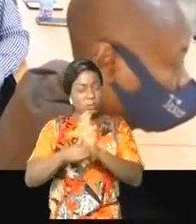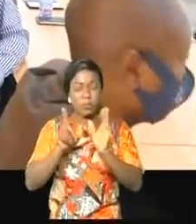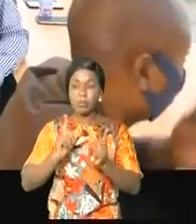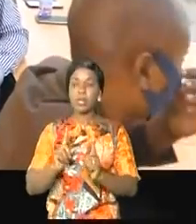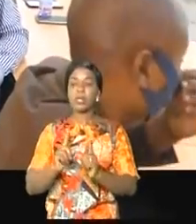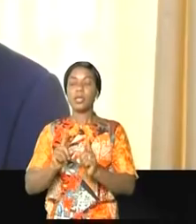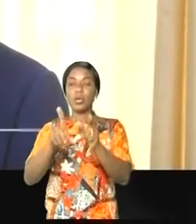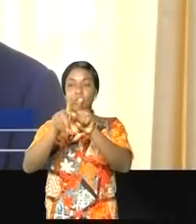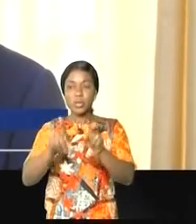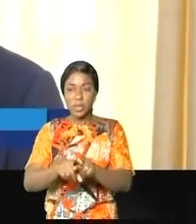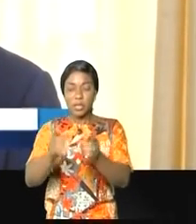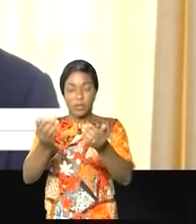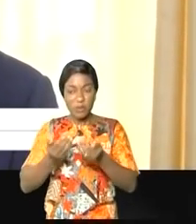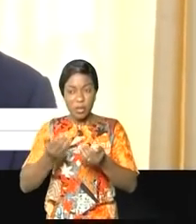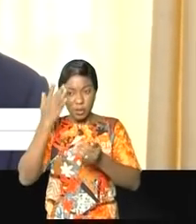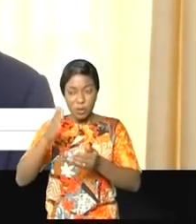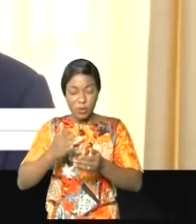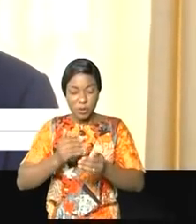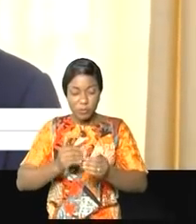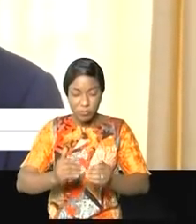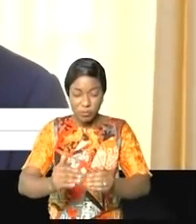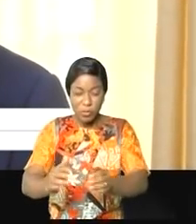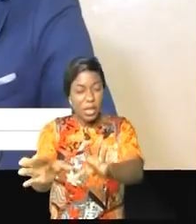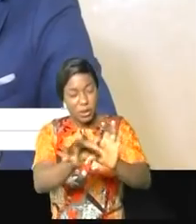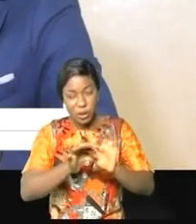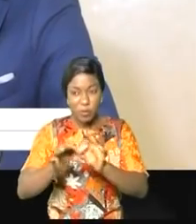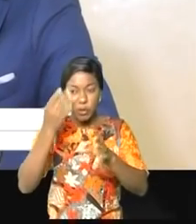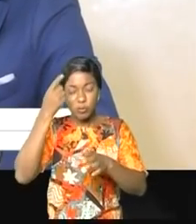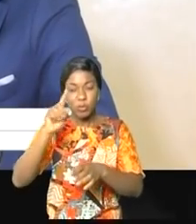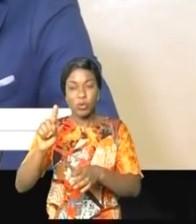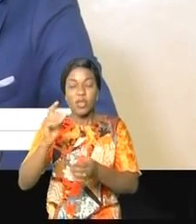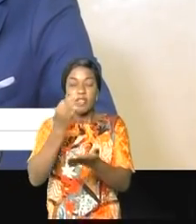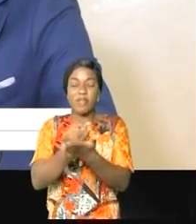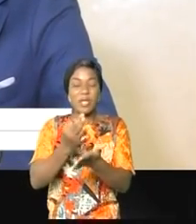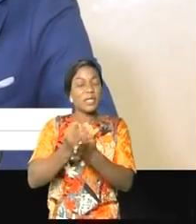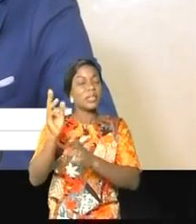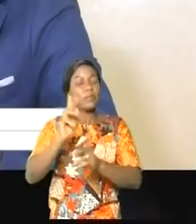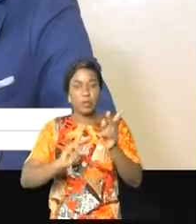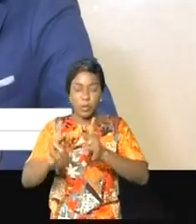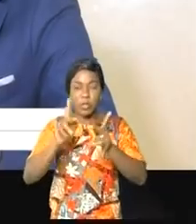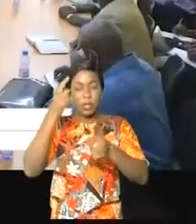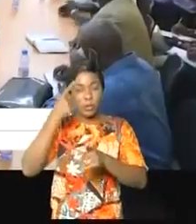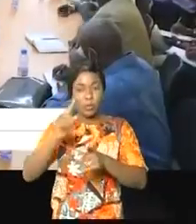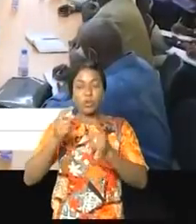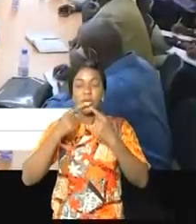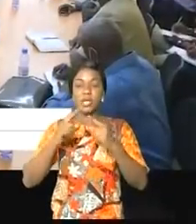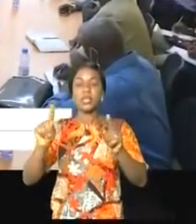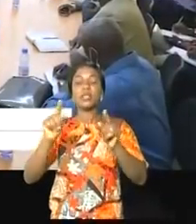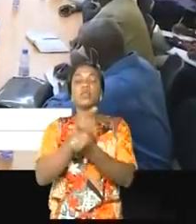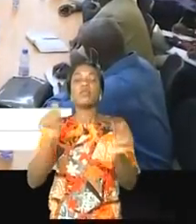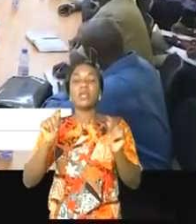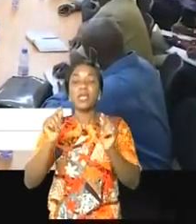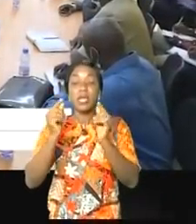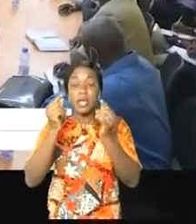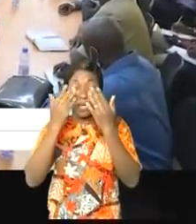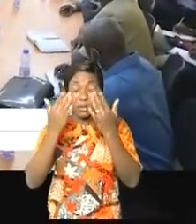démarche, au contraire, ils évoluent. En commun d'accord pour l'assainissement de finances publiques en vue de la réussite de la gratuité de l